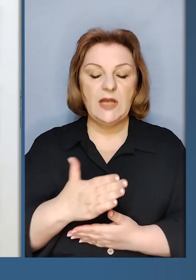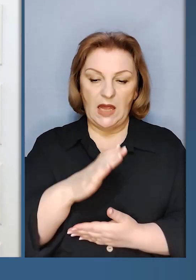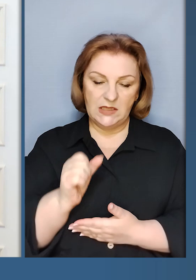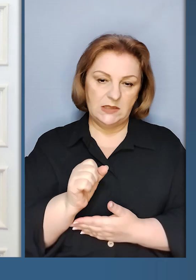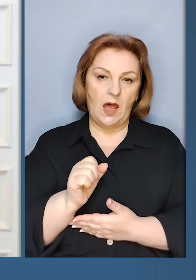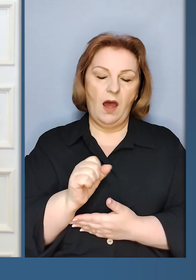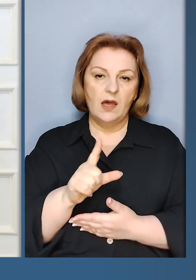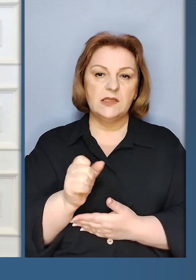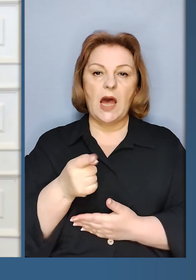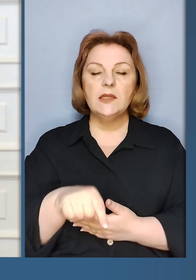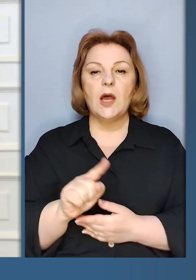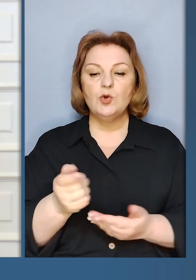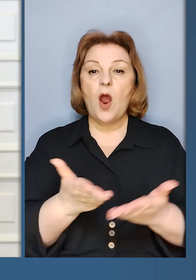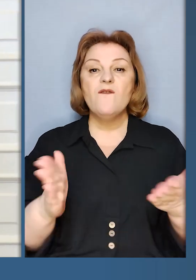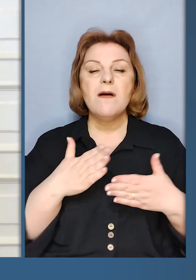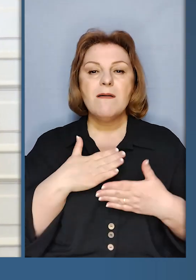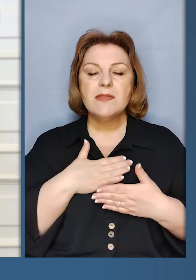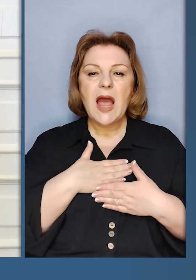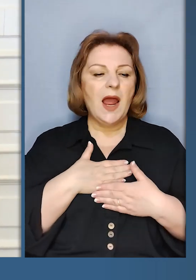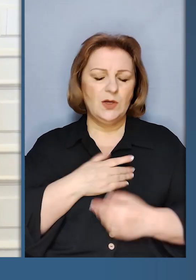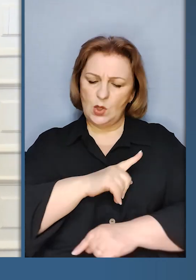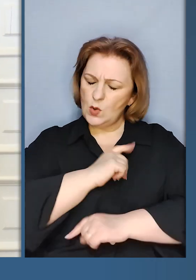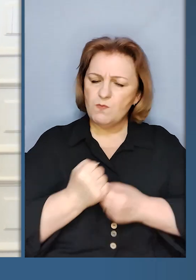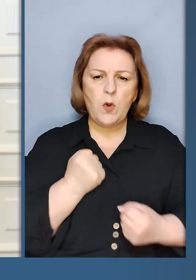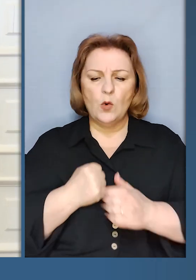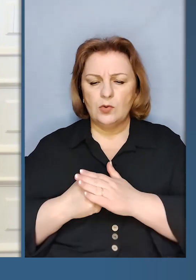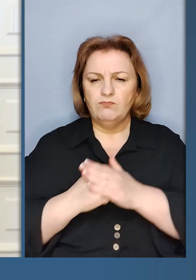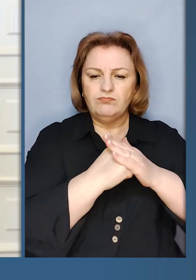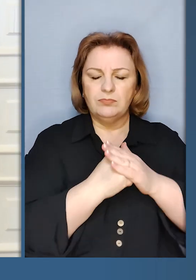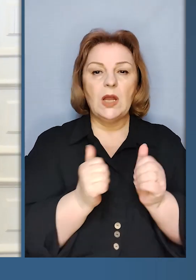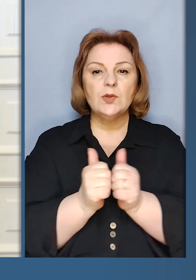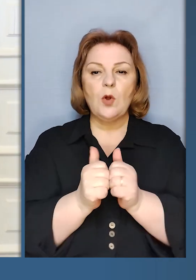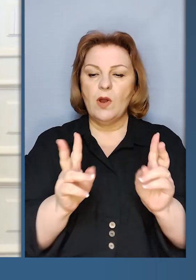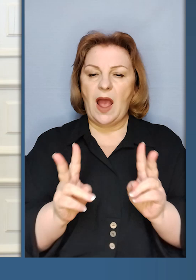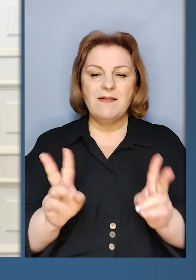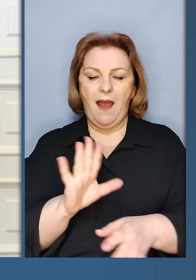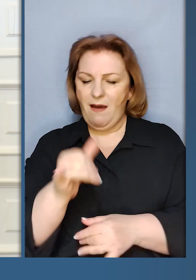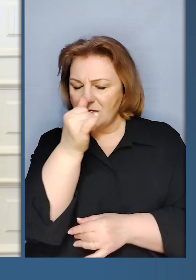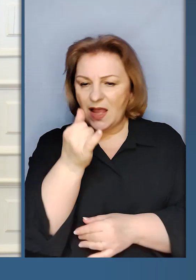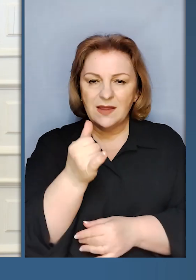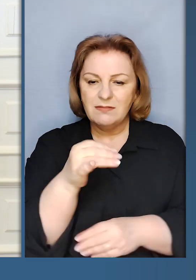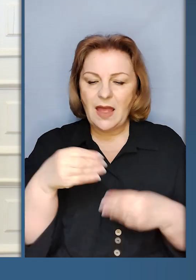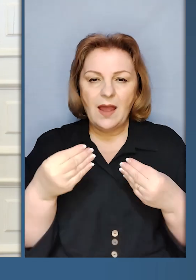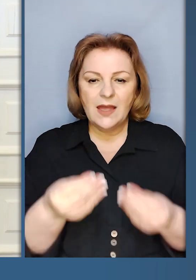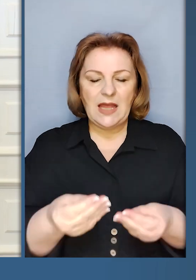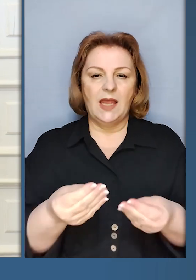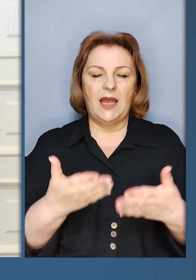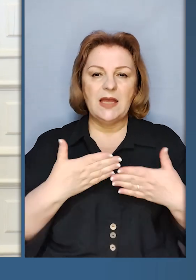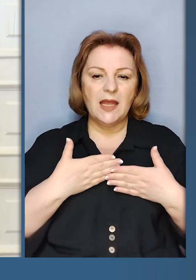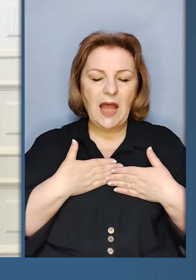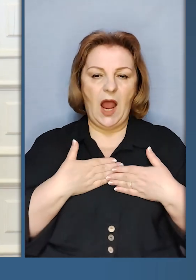за те, що ви, наші потужні сусіди, які не дали і не даєте нам